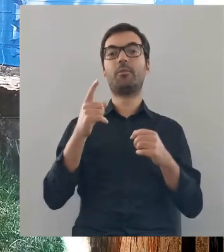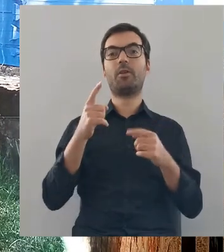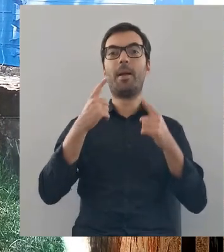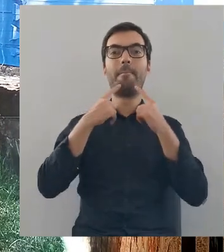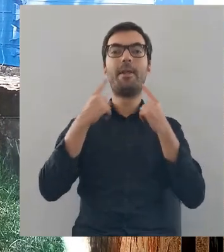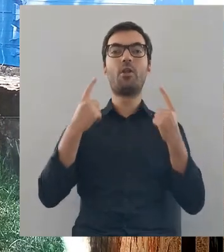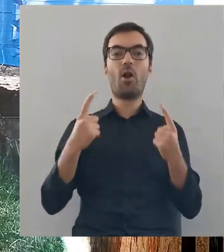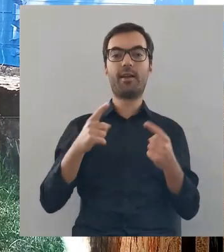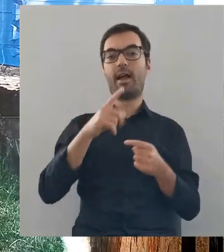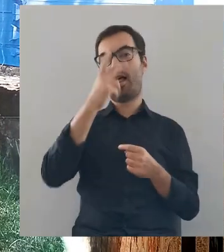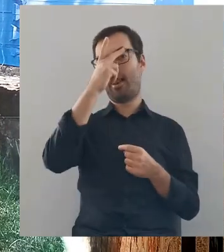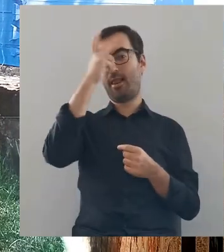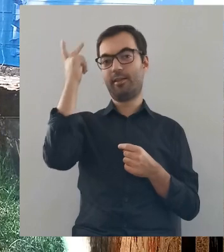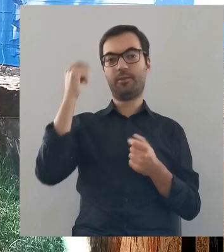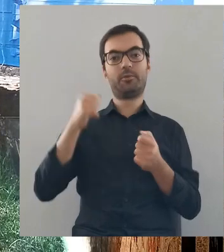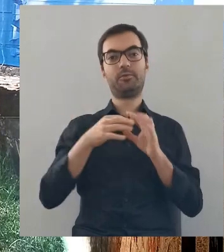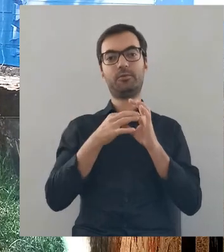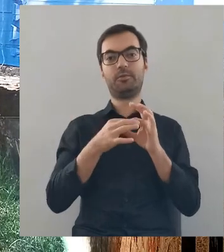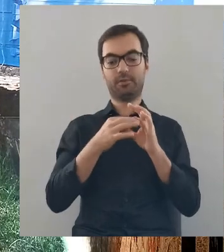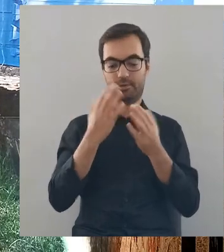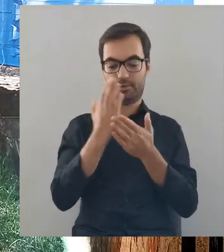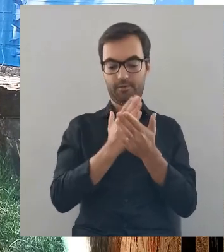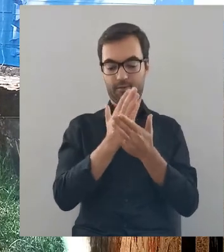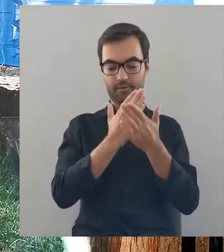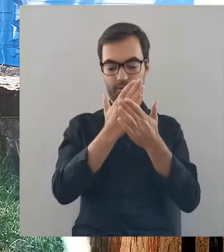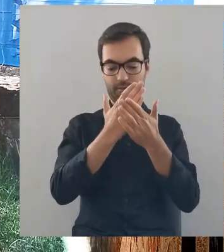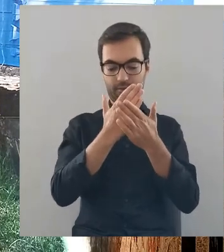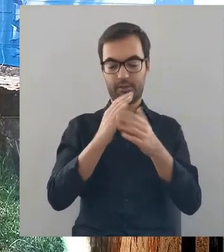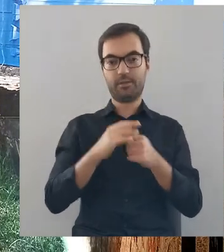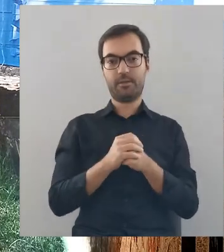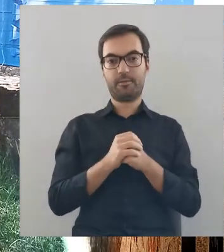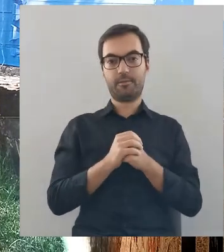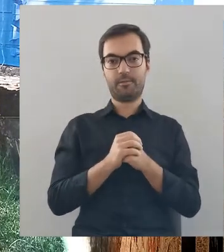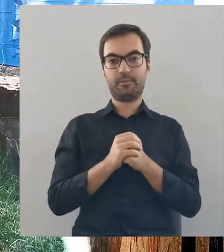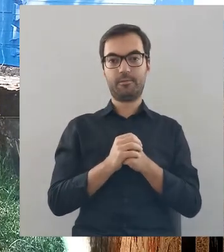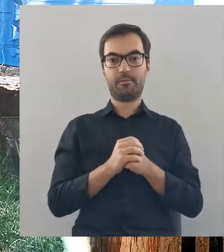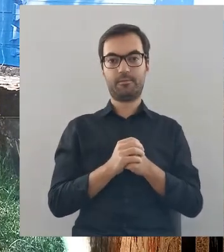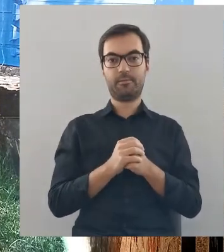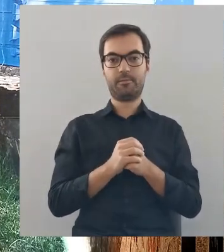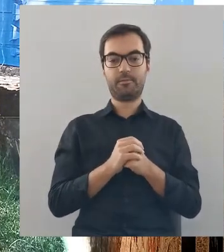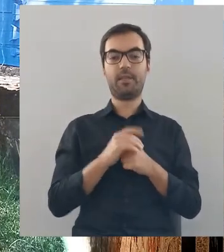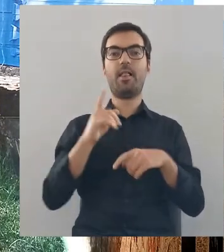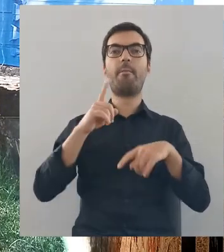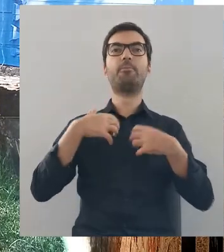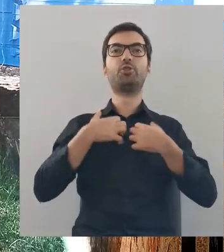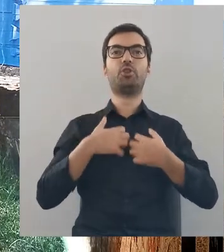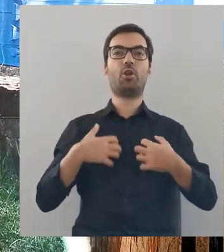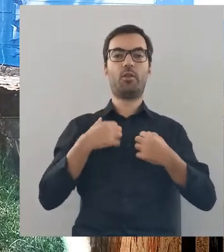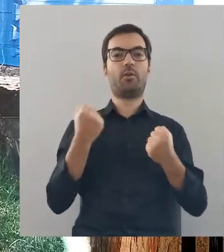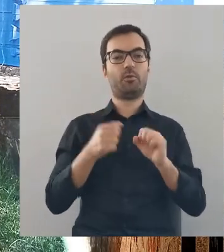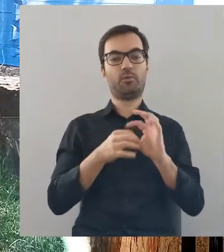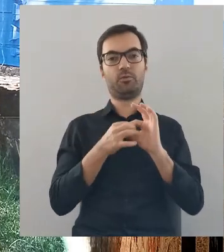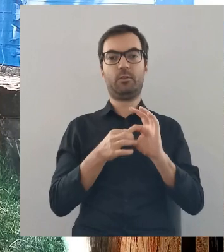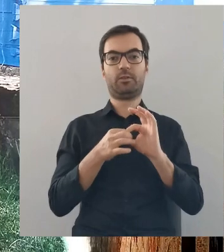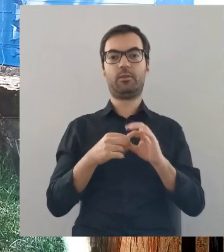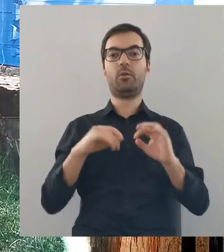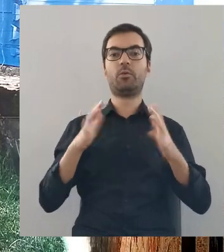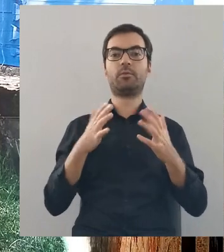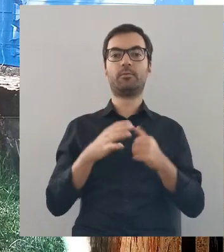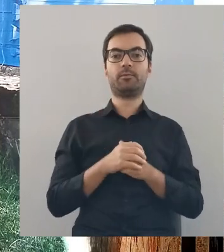Mitologia litewska związane jest, wierzenia Litwinów związane były z siłami natury.